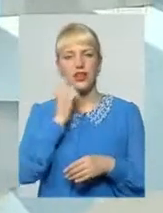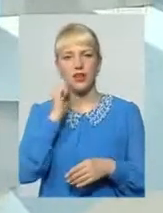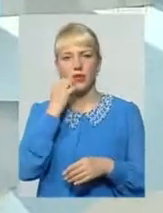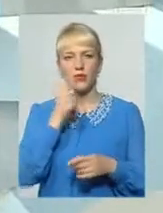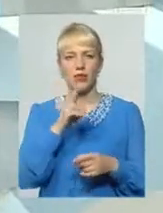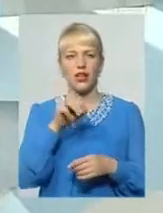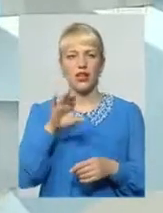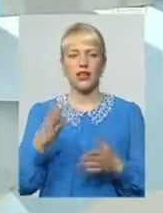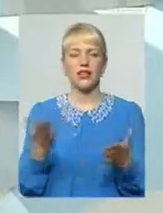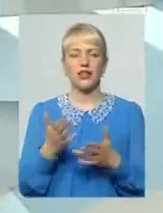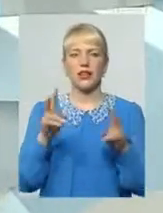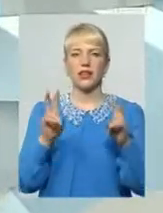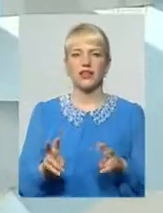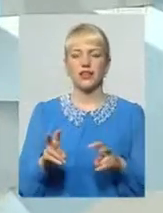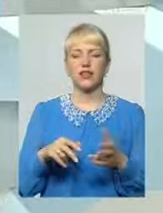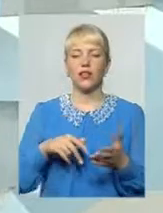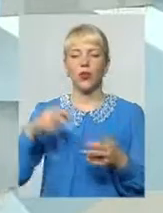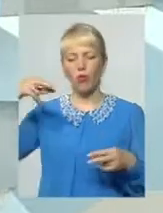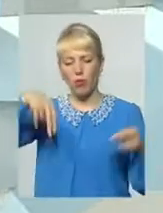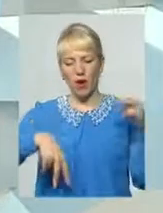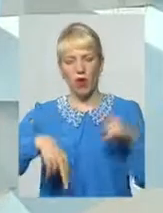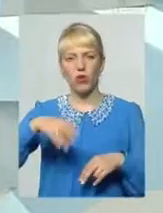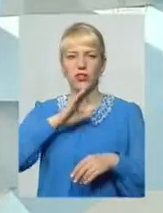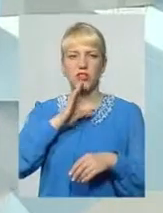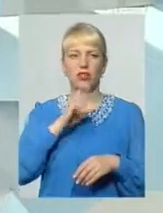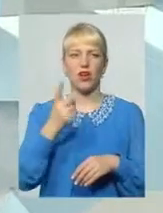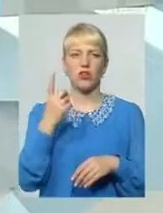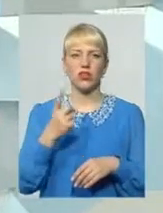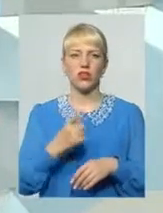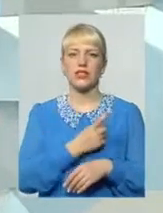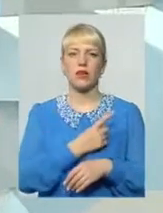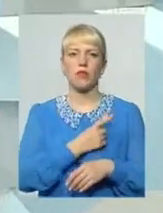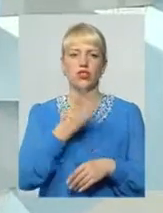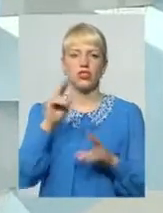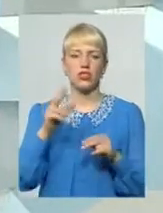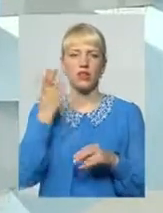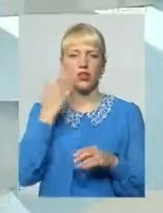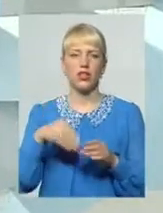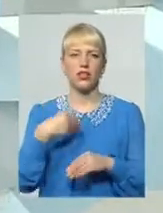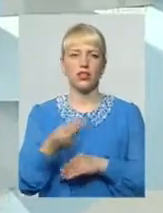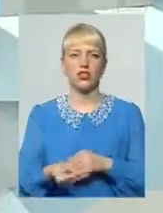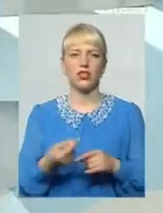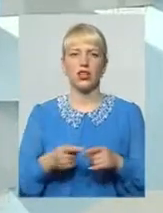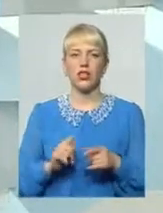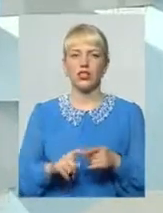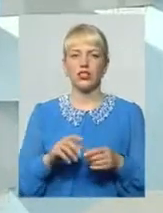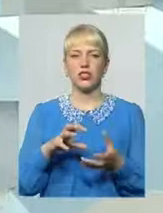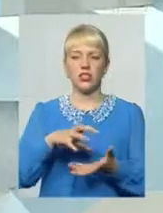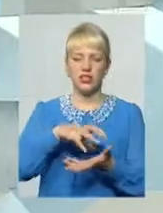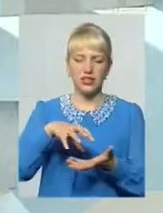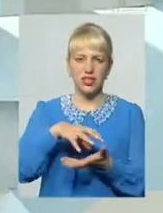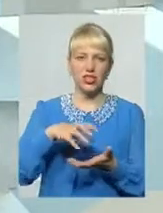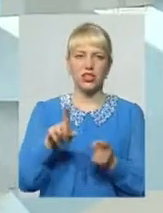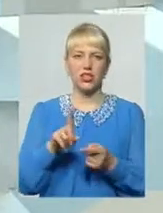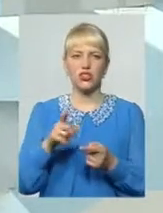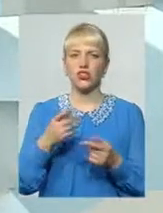Катерині Яка сидить в переході, і вона одинока, самотня І коли вона така щаслива, коли їй досить, чи ті тістечка смачнішу